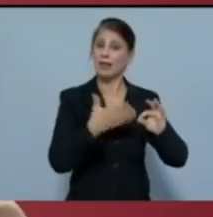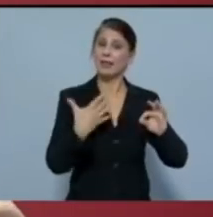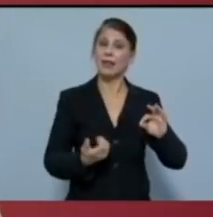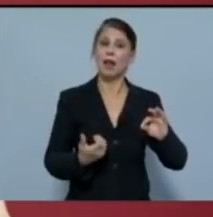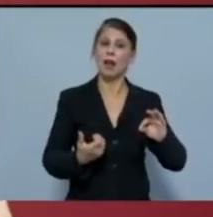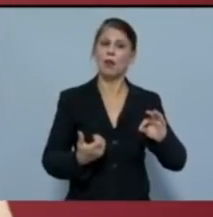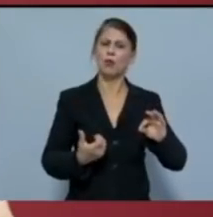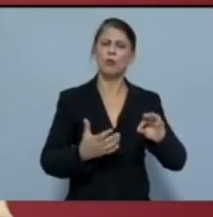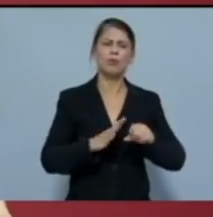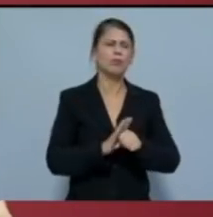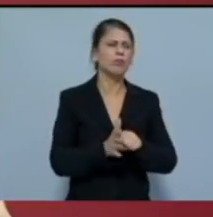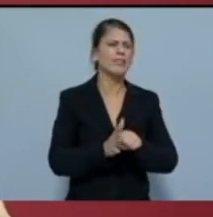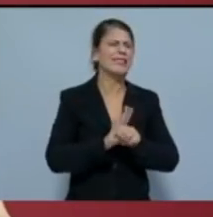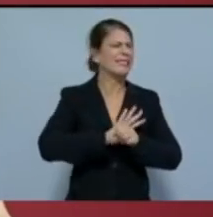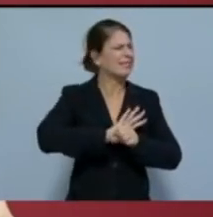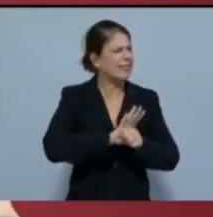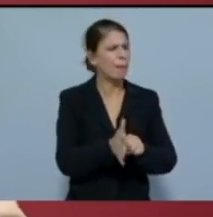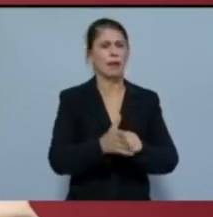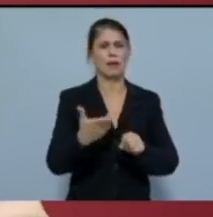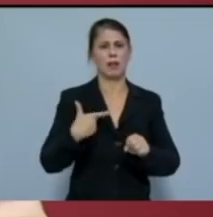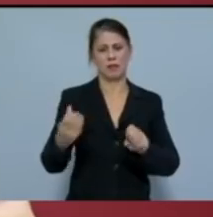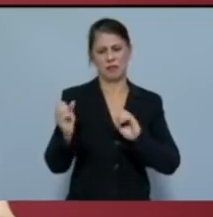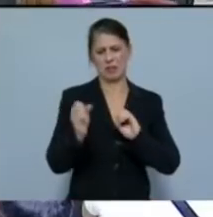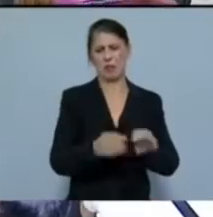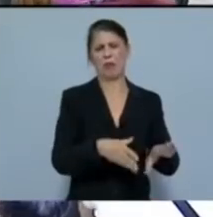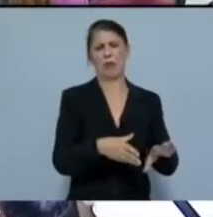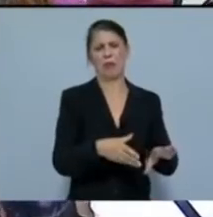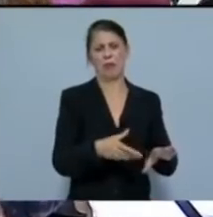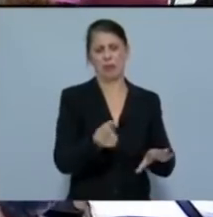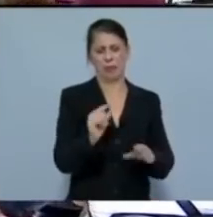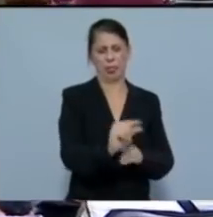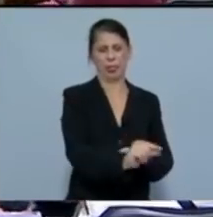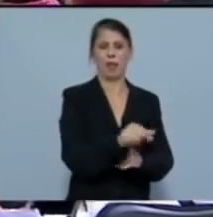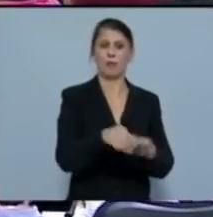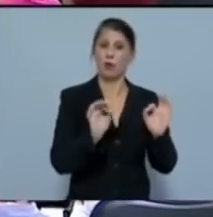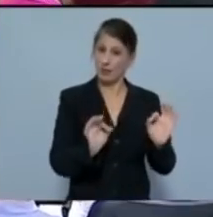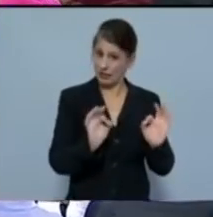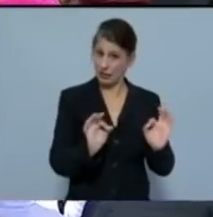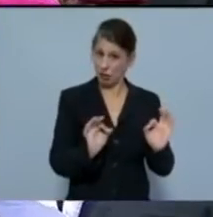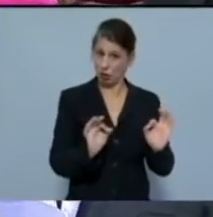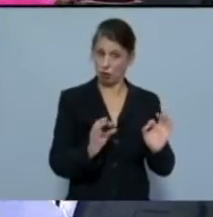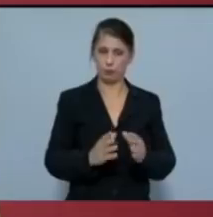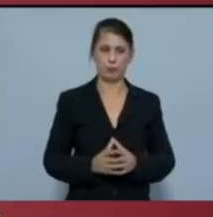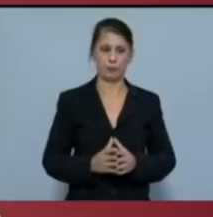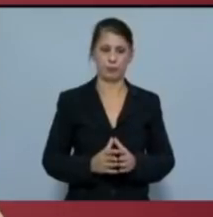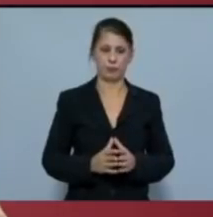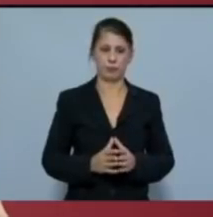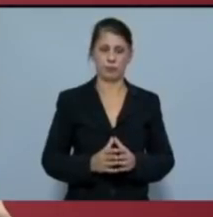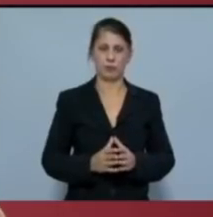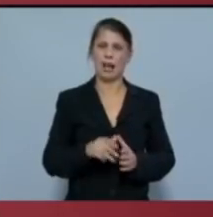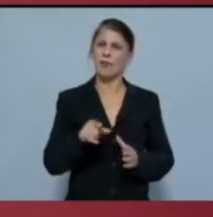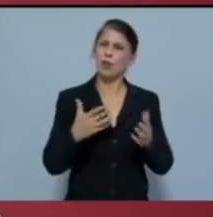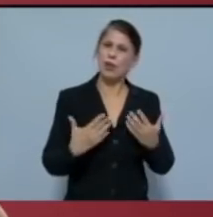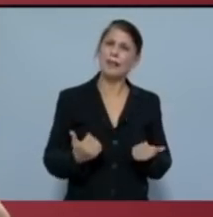τα πάντα και να μας δίνουν και κάποια φιλοδορήματα, είναι η φυσική τάξη των πραγμάτων. Είναι